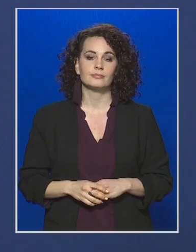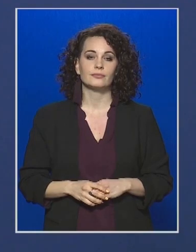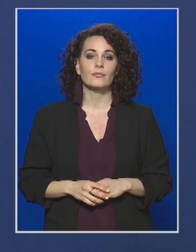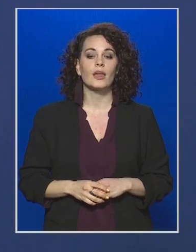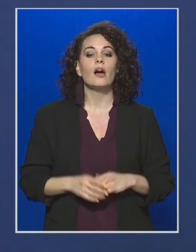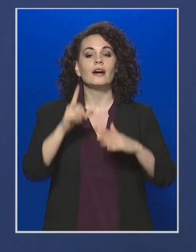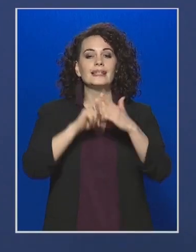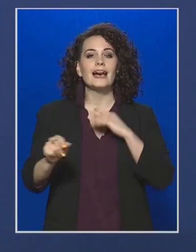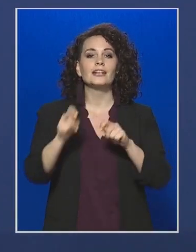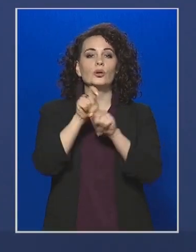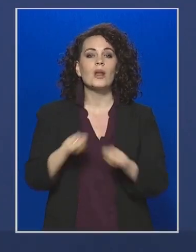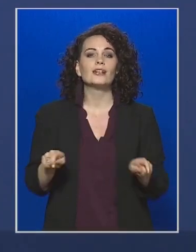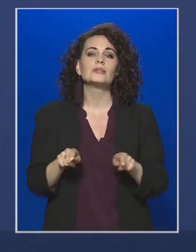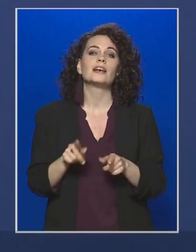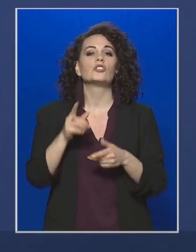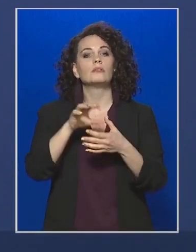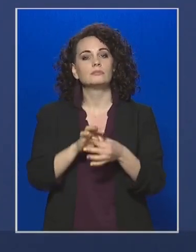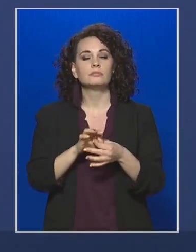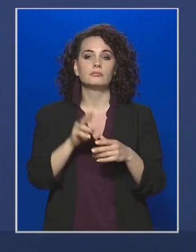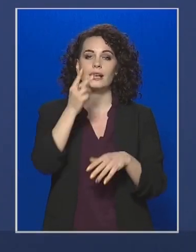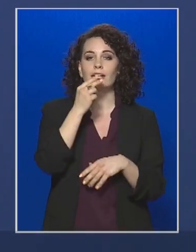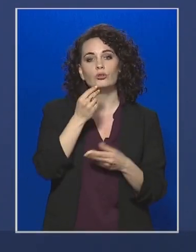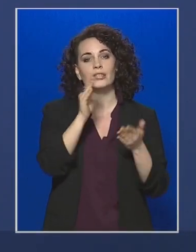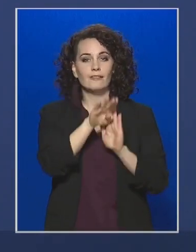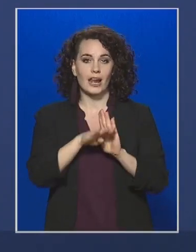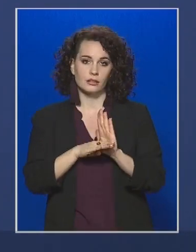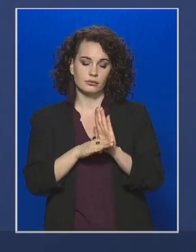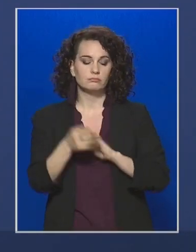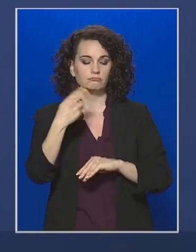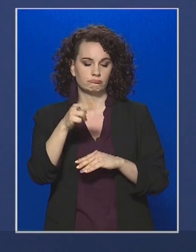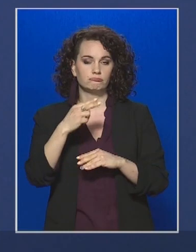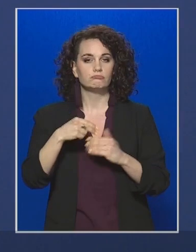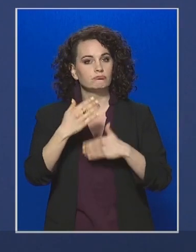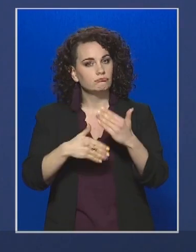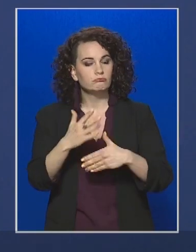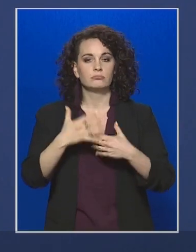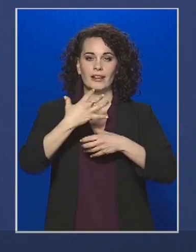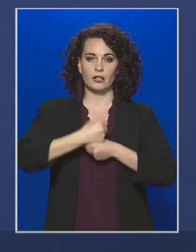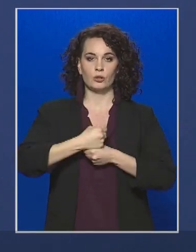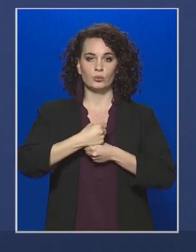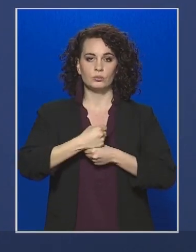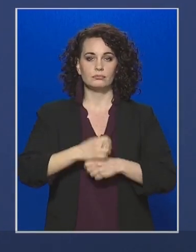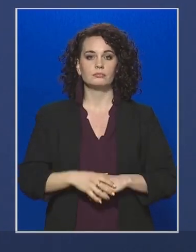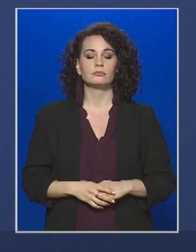A kiárási korlátozással kapcsolatos rendőrségi feladatokat továbbra is fenntartjuk.